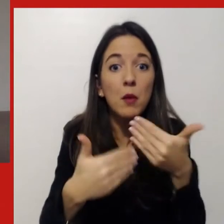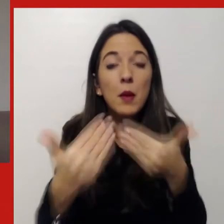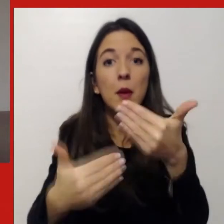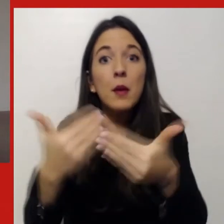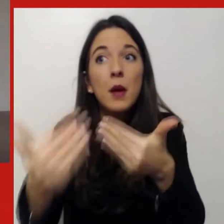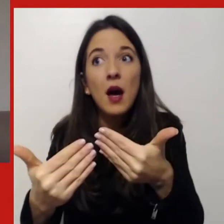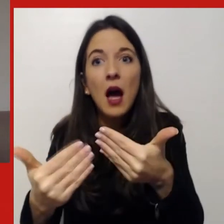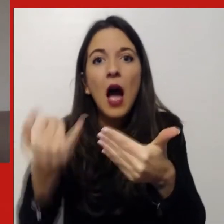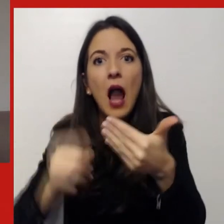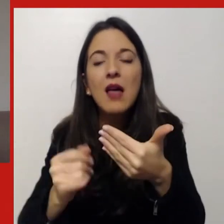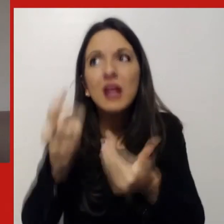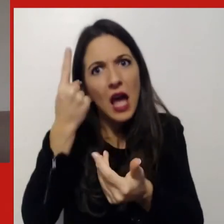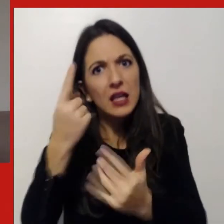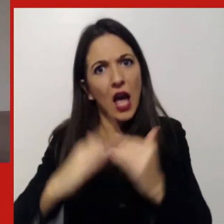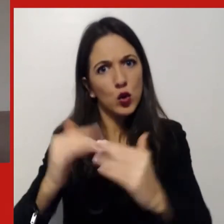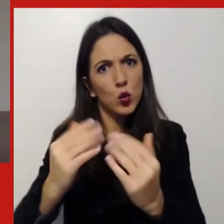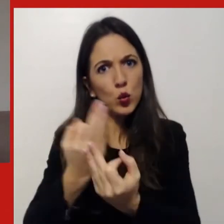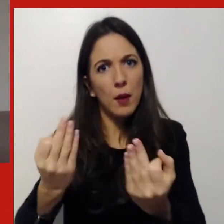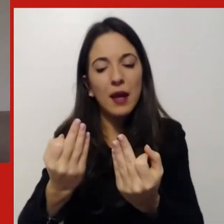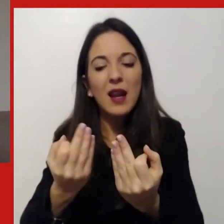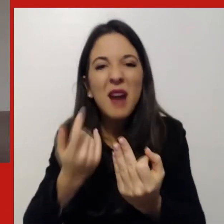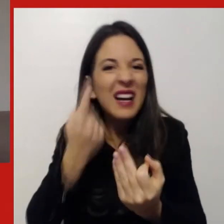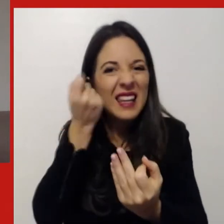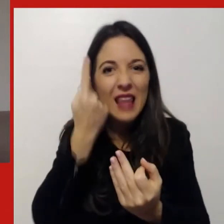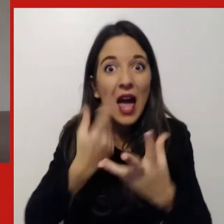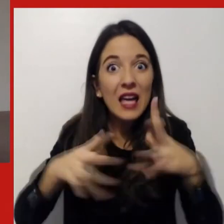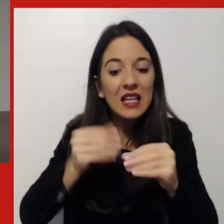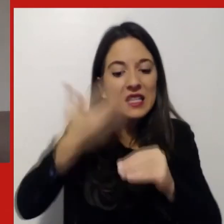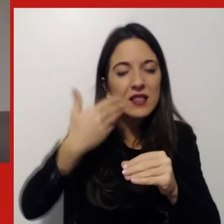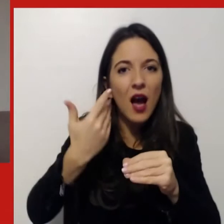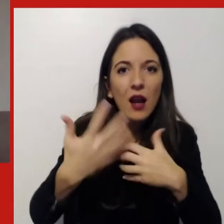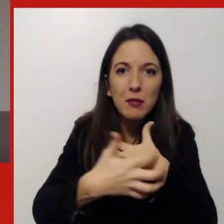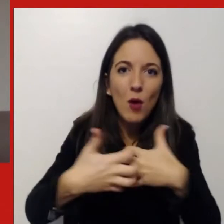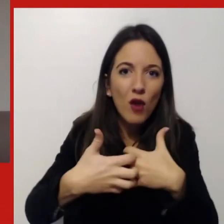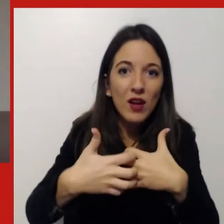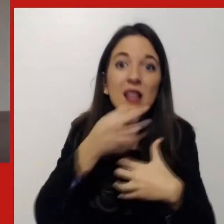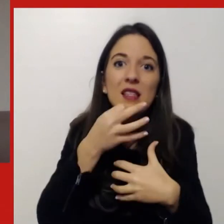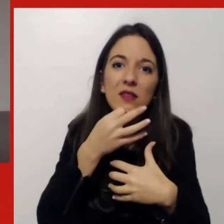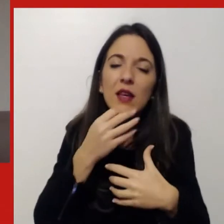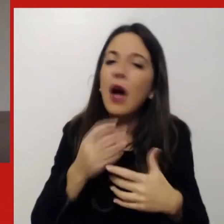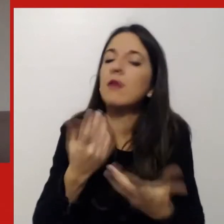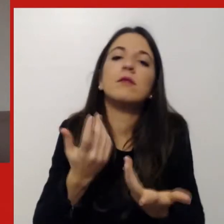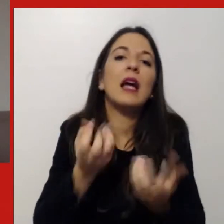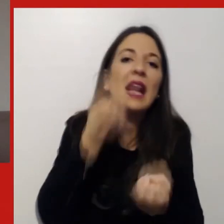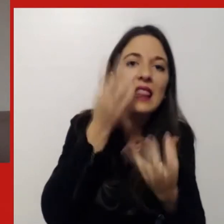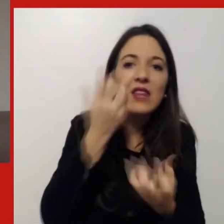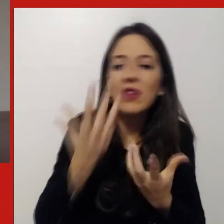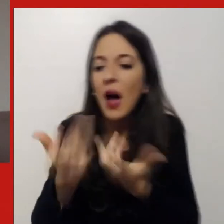ma ancora povera e quindi queste due componenti devono compenetrarsi tra di loro.